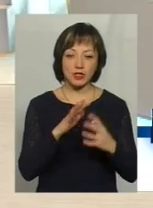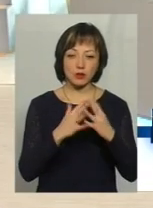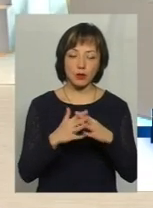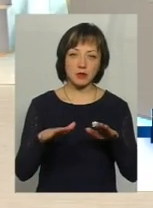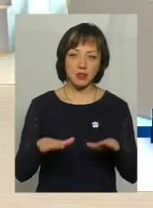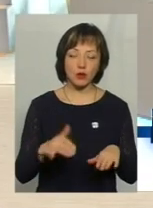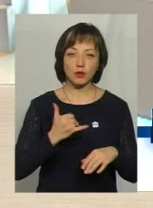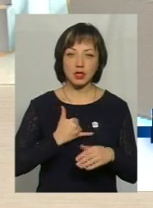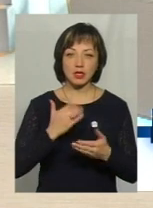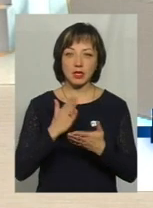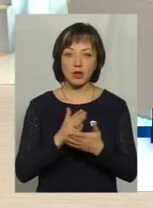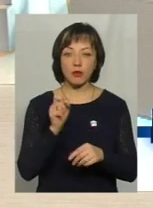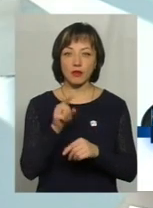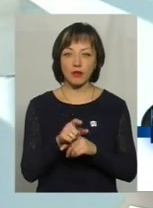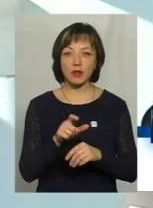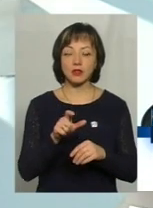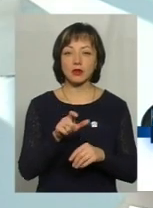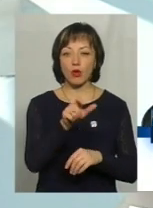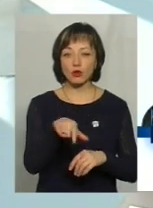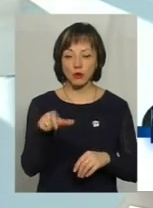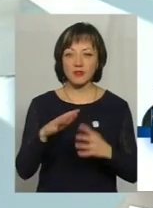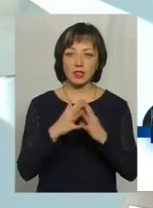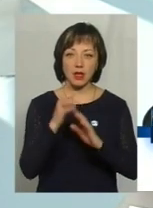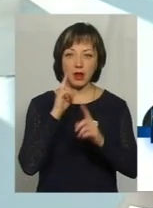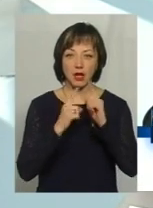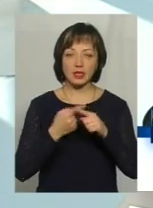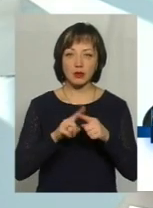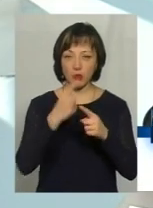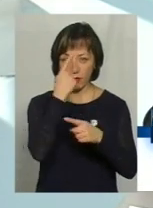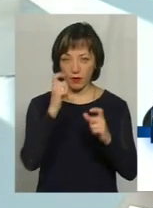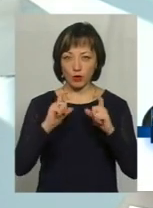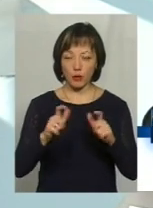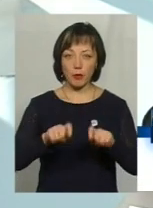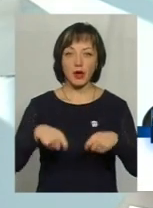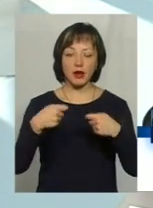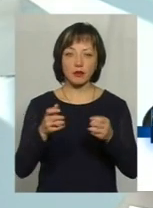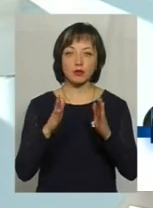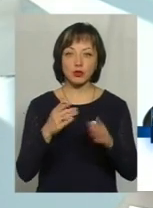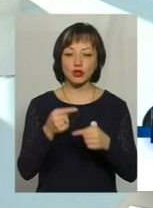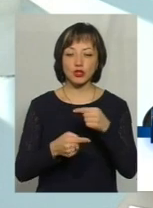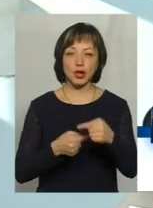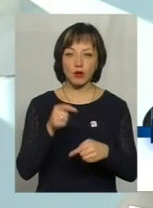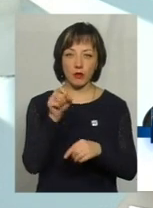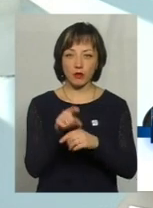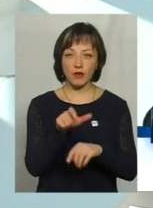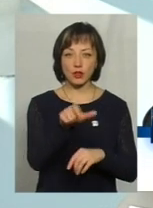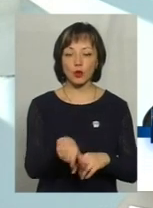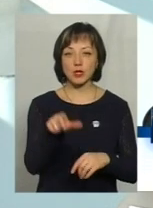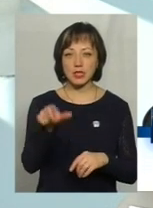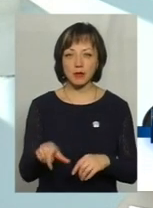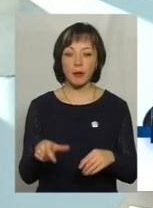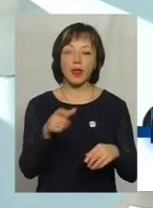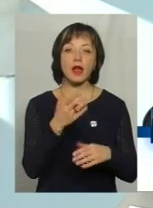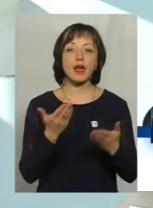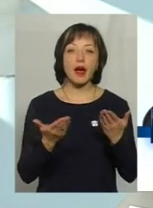місцевості, в нас є уповноважні особи в сільських селищних радах, такі повідомлення будуть передаватися через уповноважених осіб, ті